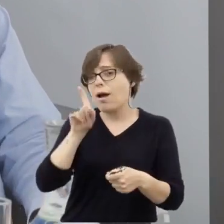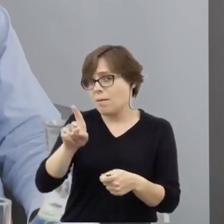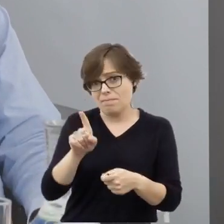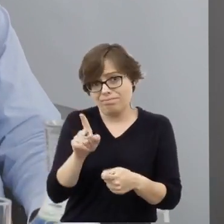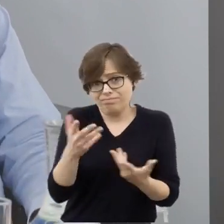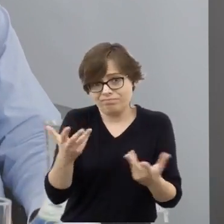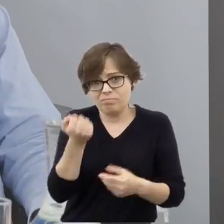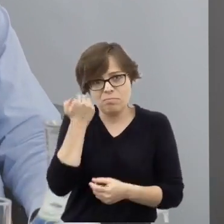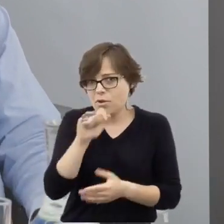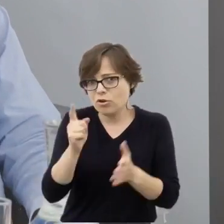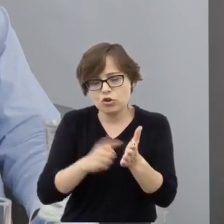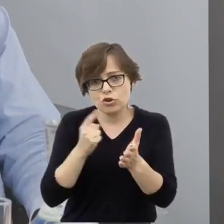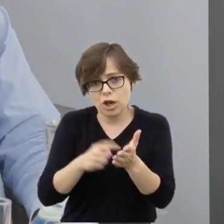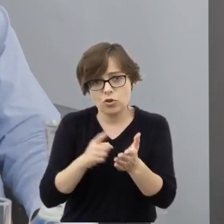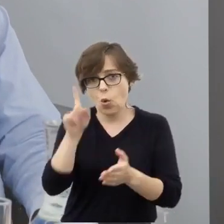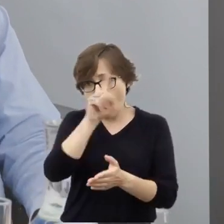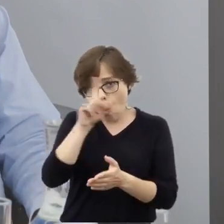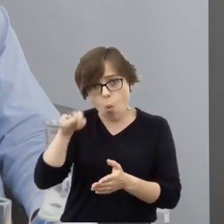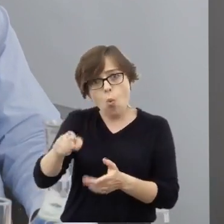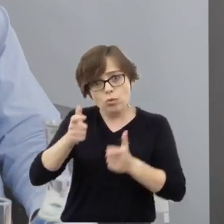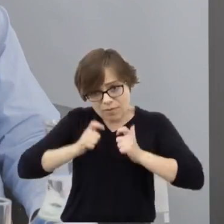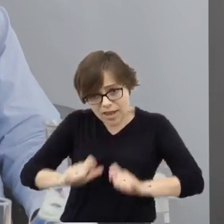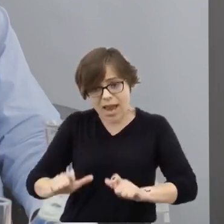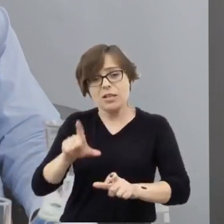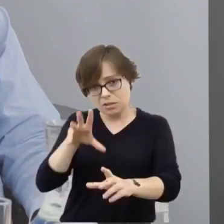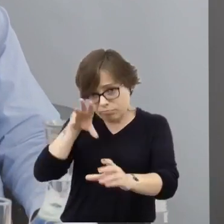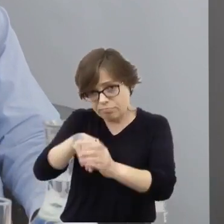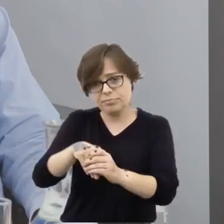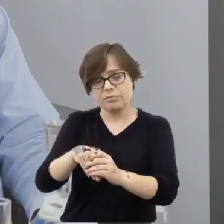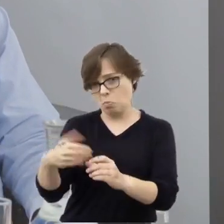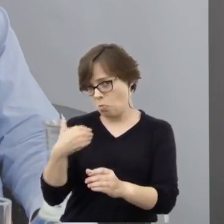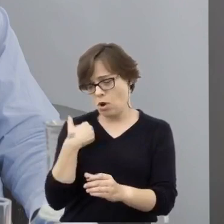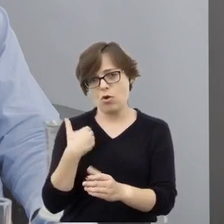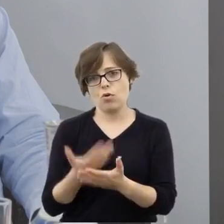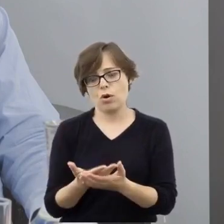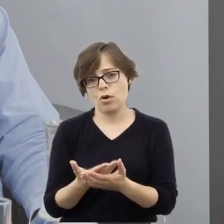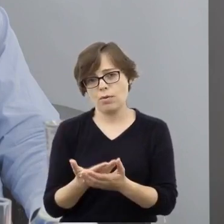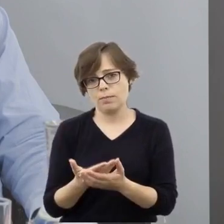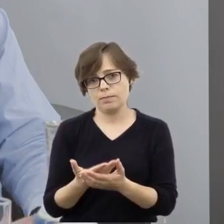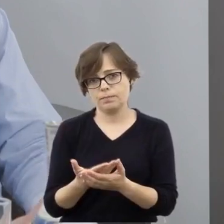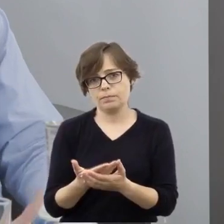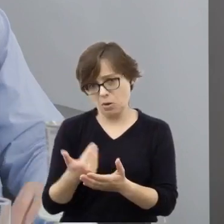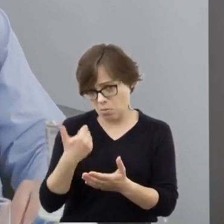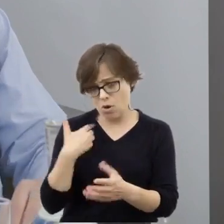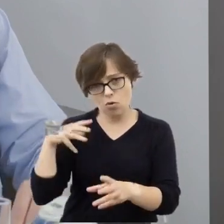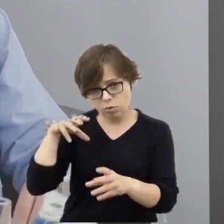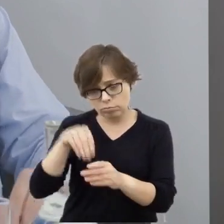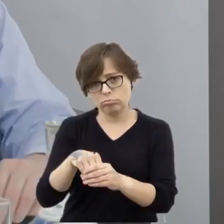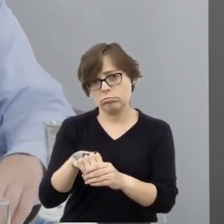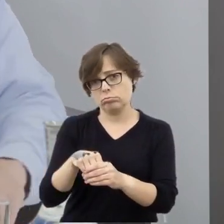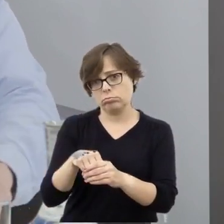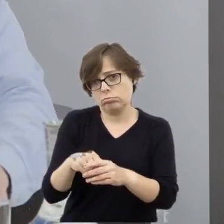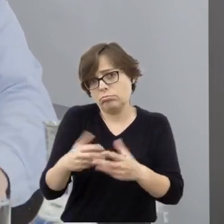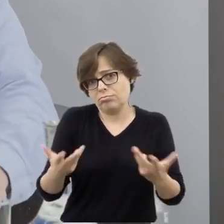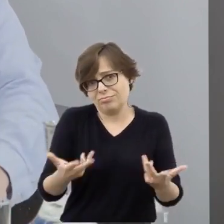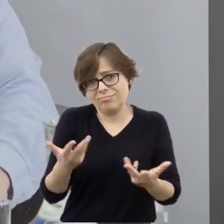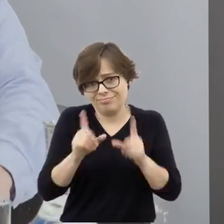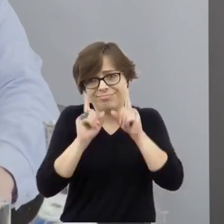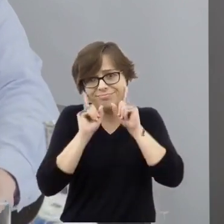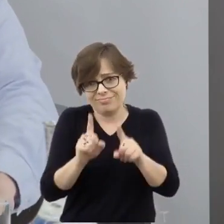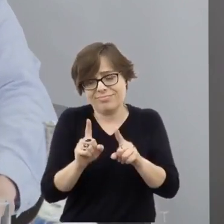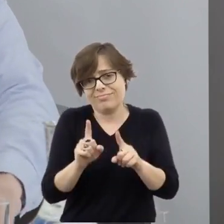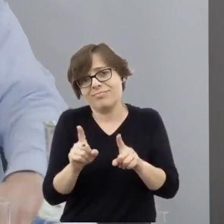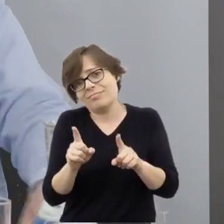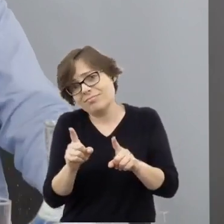często ludność wiejska uczestniczyła w nich z